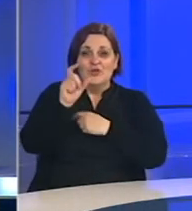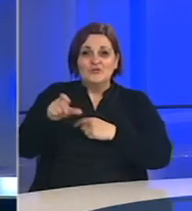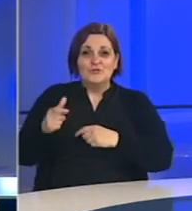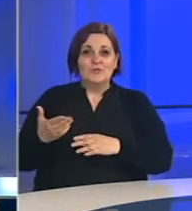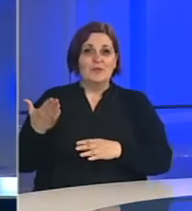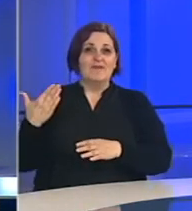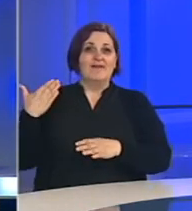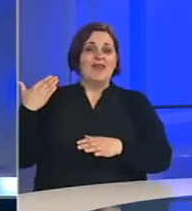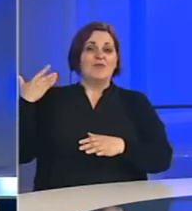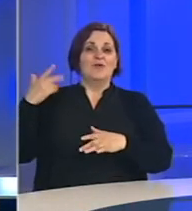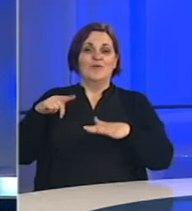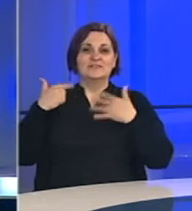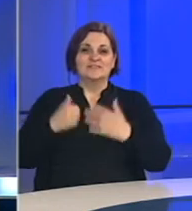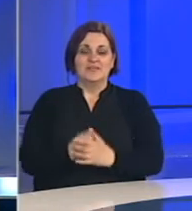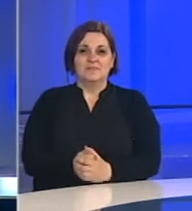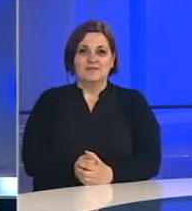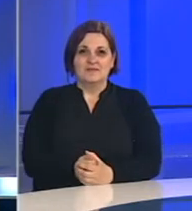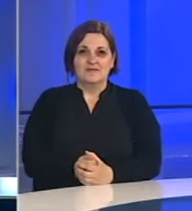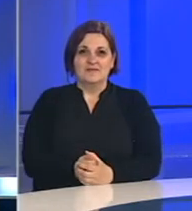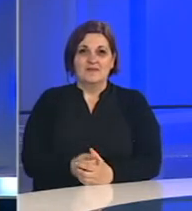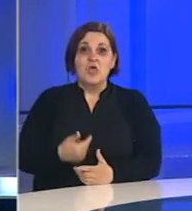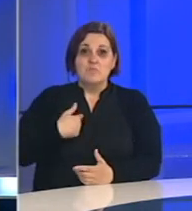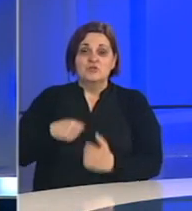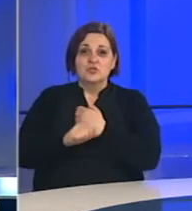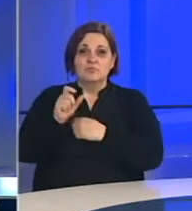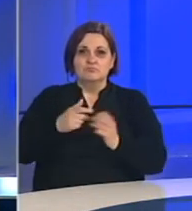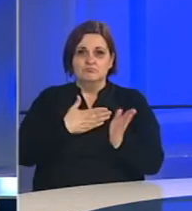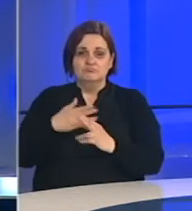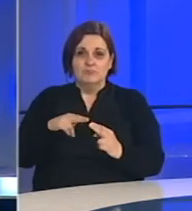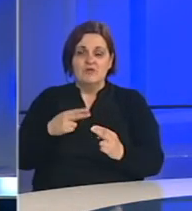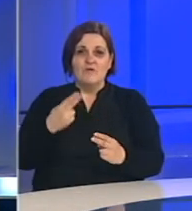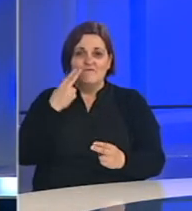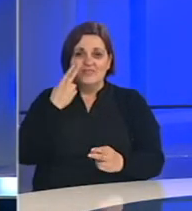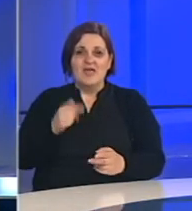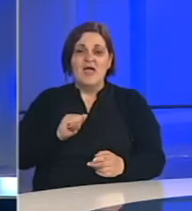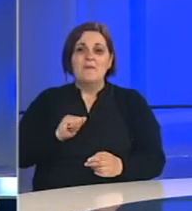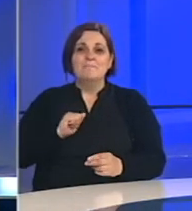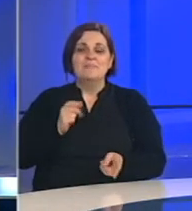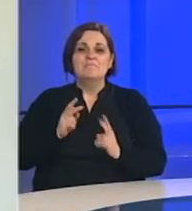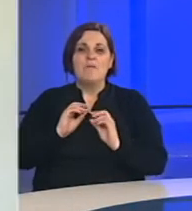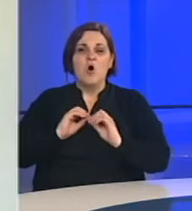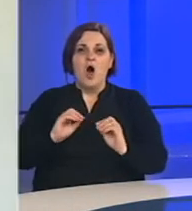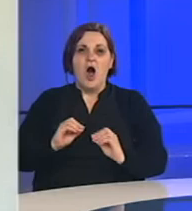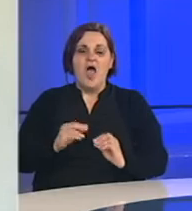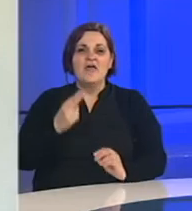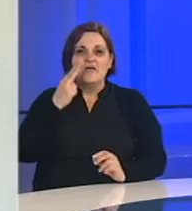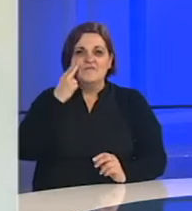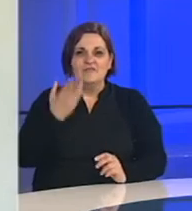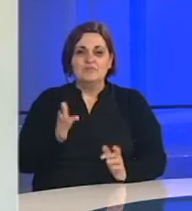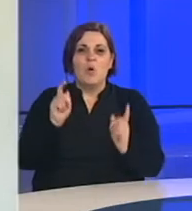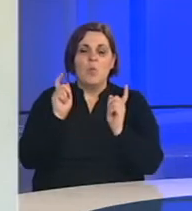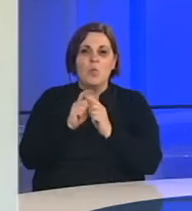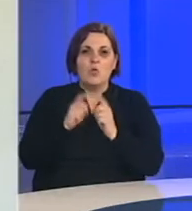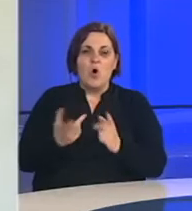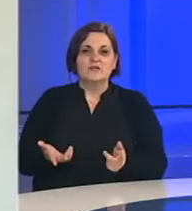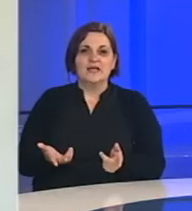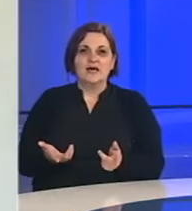proteklih nekoliko sedmice? Pa mi se sa svojim studentima redovito viđamo. Dakle, mi imamo nastavu, viđamo se s njima, kontaktu